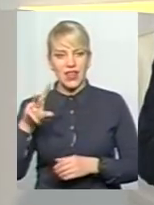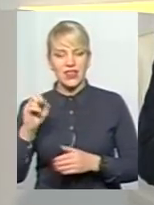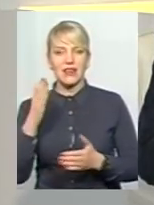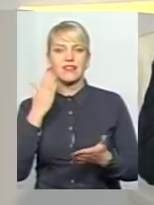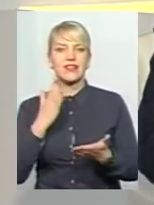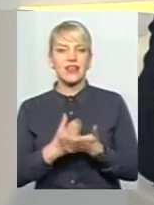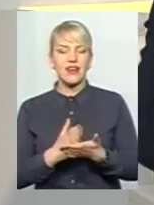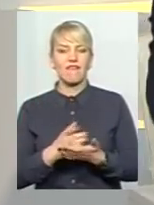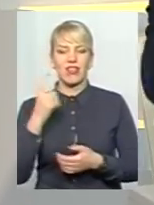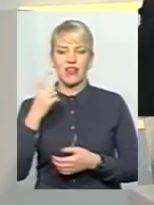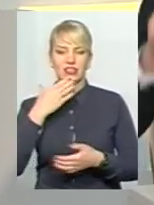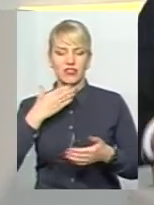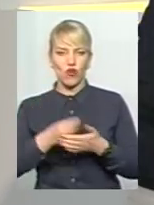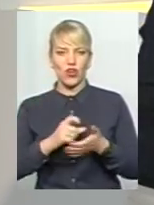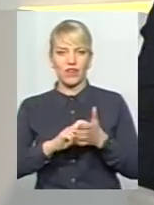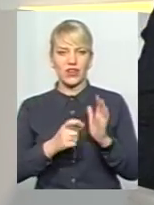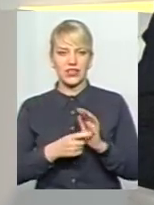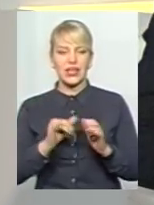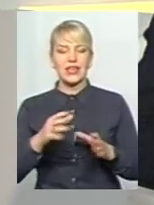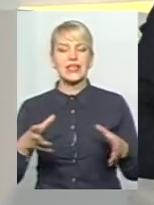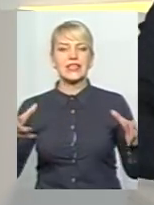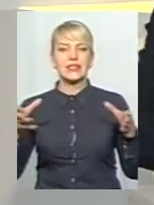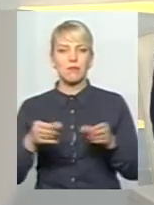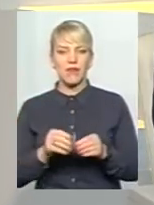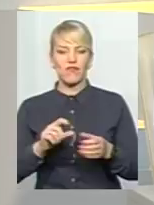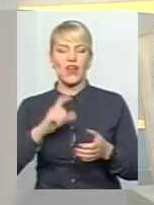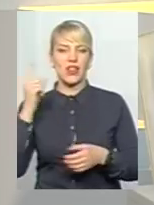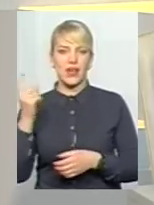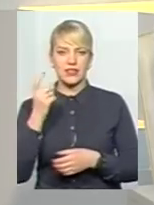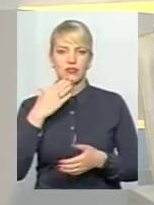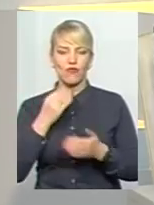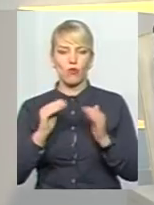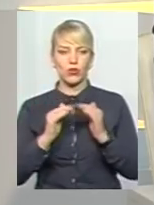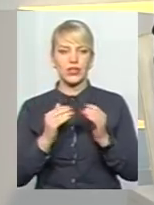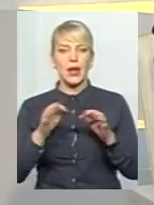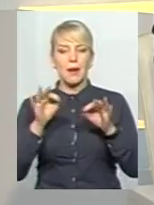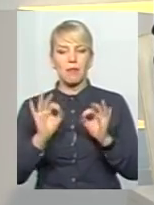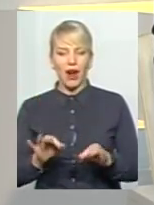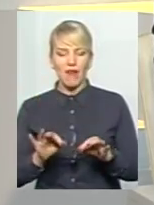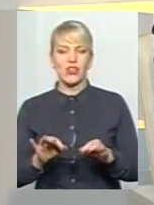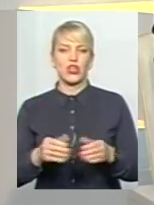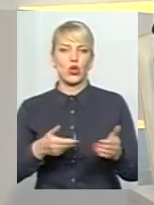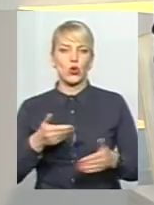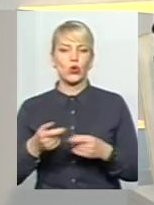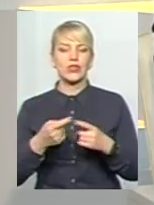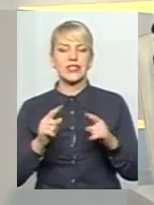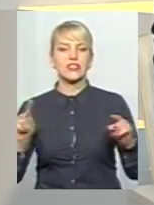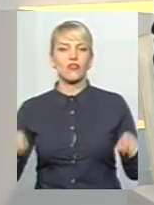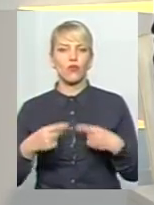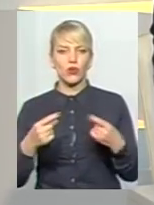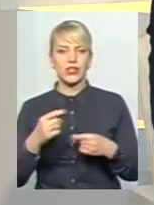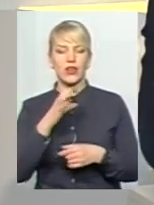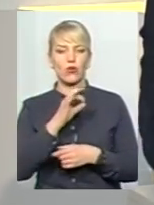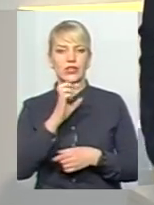своєї квартири і співвласниками свого будинку. Правильний крок – це створене об'єднання співвласників багатоповерхового